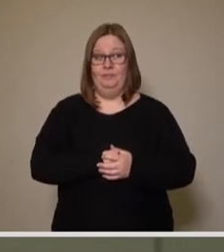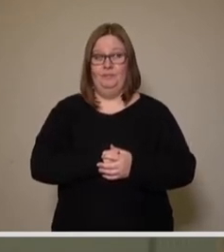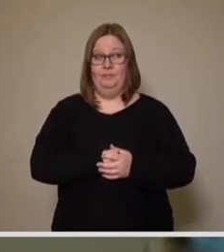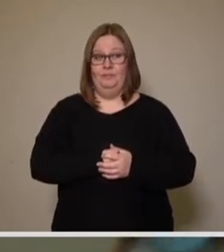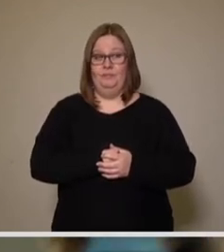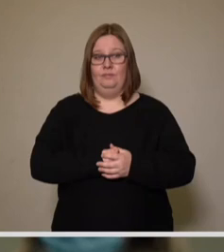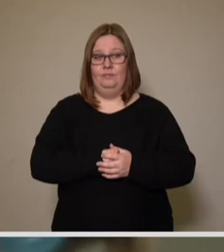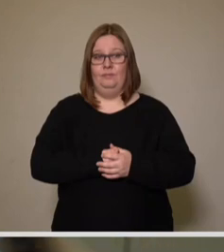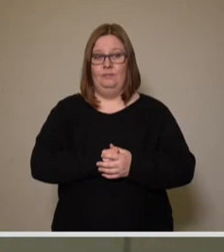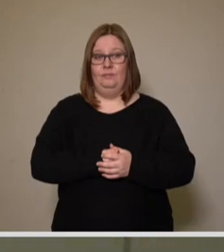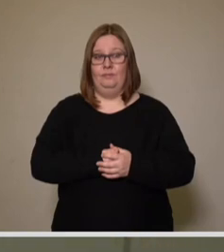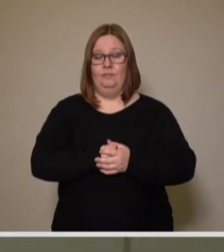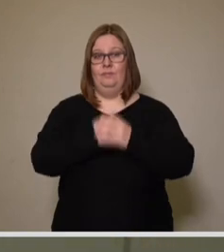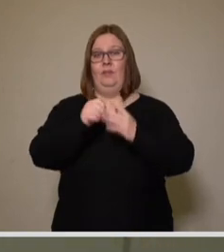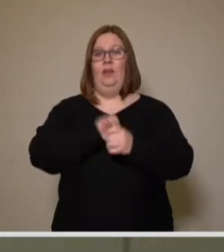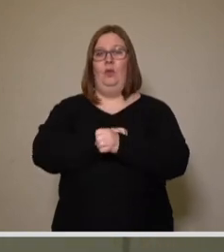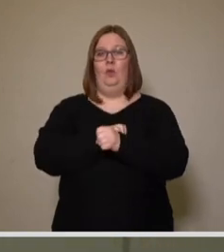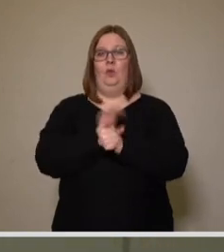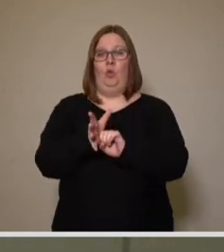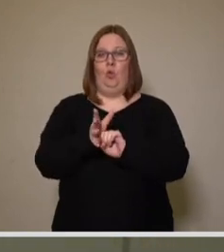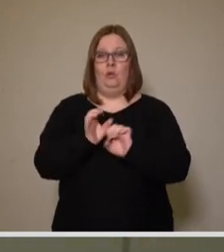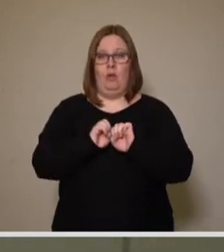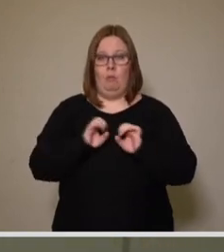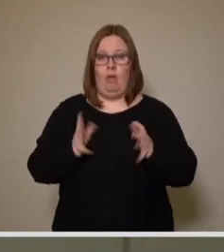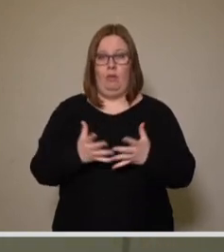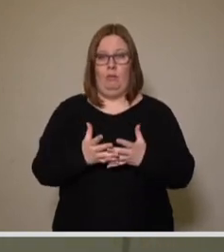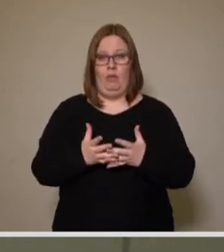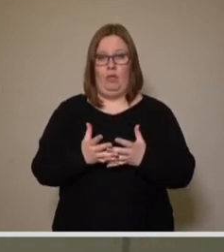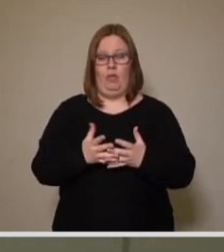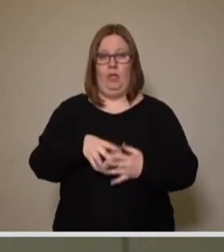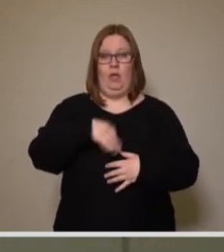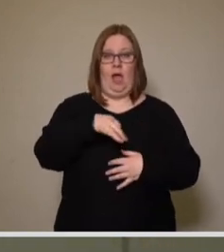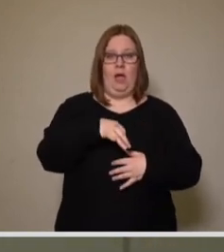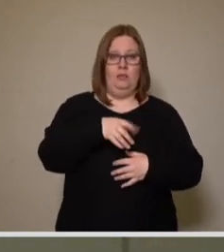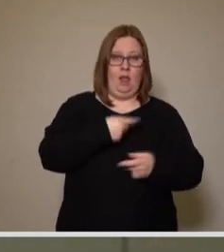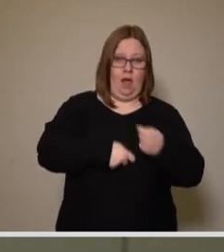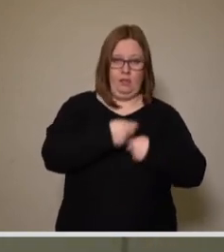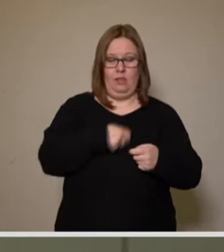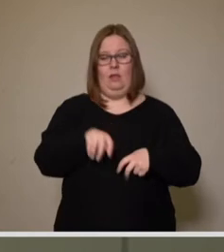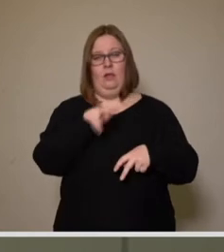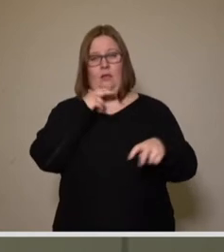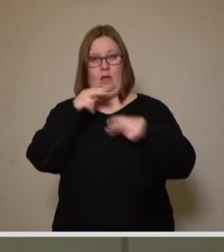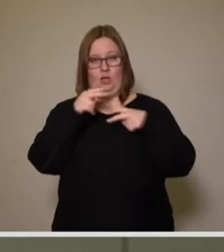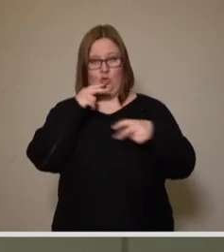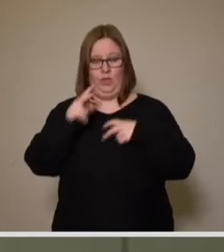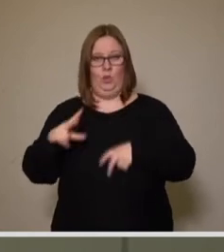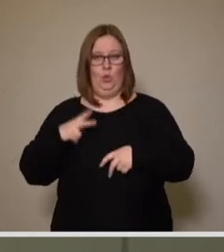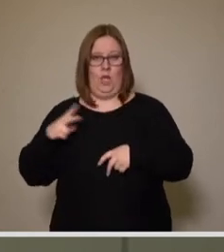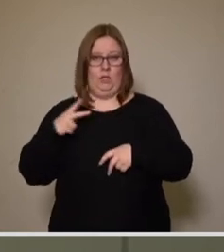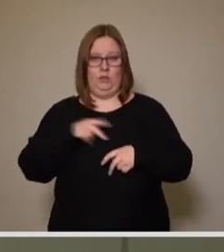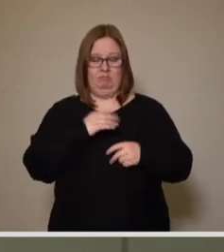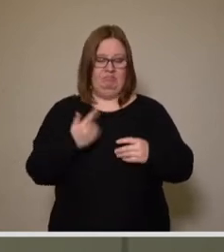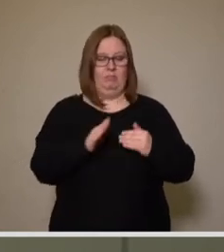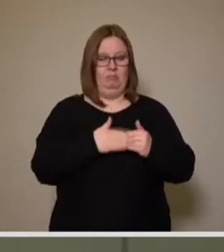aufgrund der Corona-Pandemie sind vor allen Dingen Einzelhandel, Gastronomie, Hotels von weitreichen Schließungen